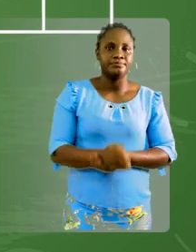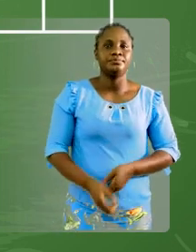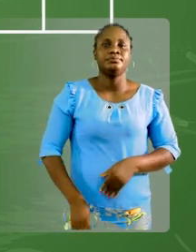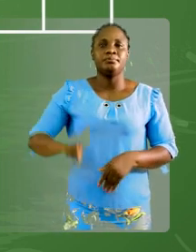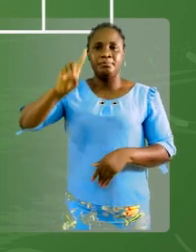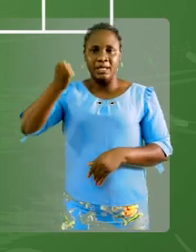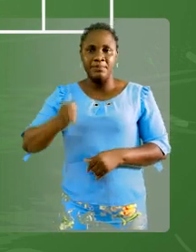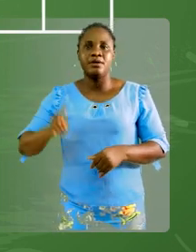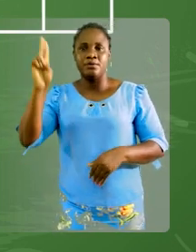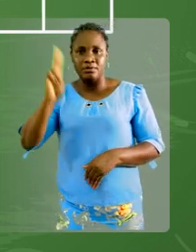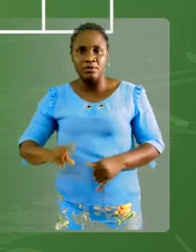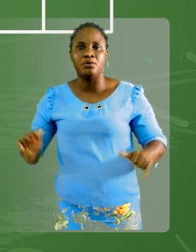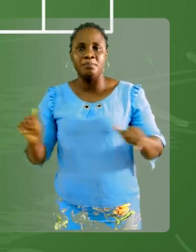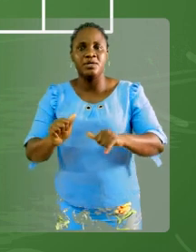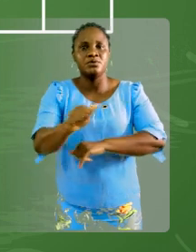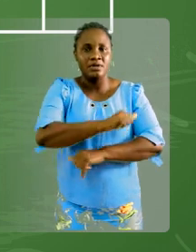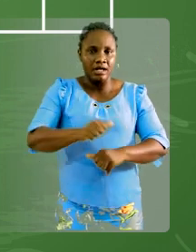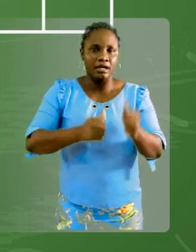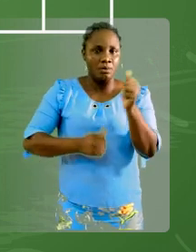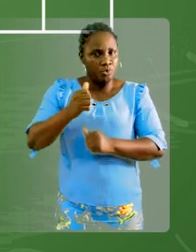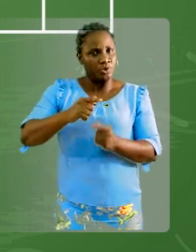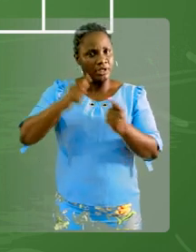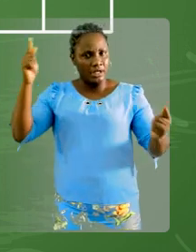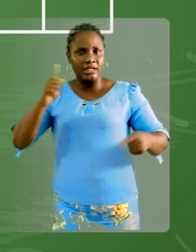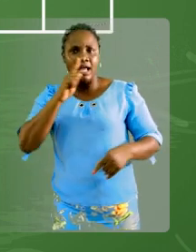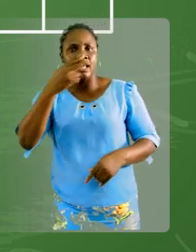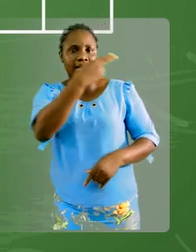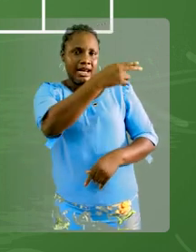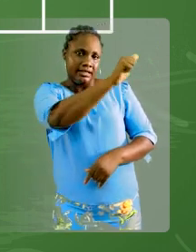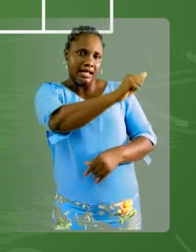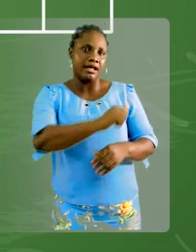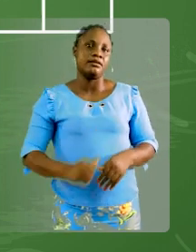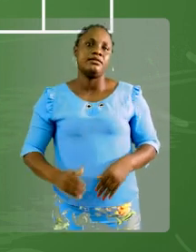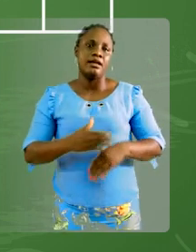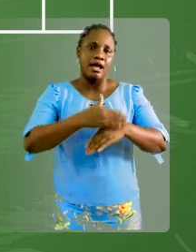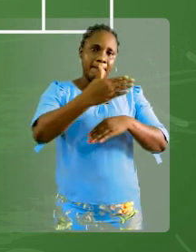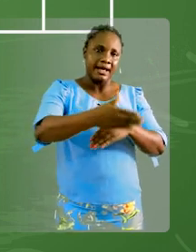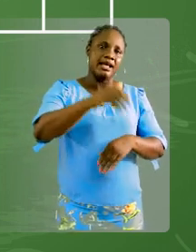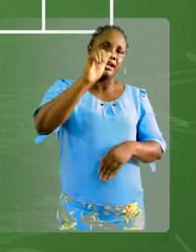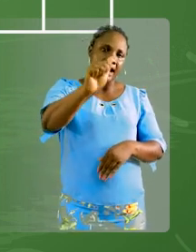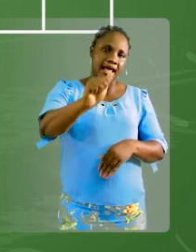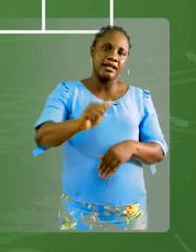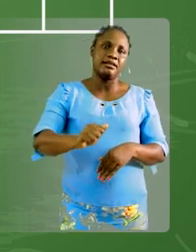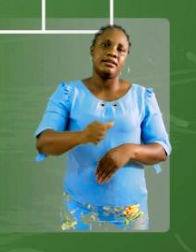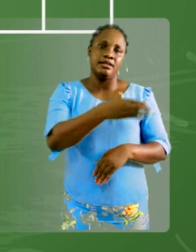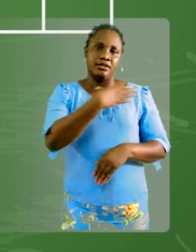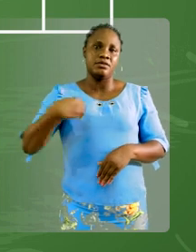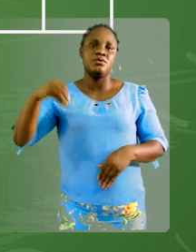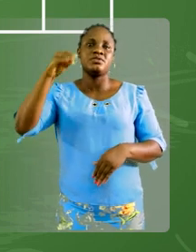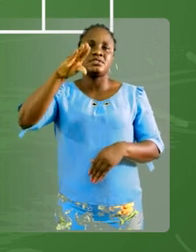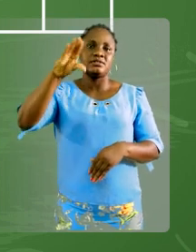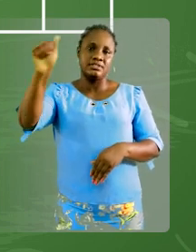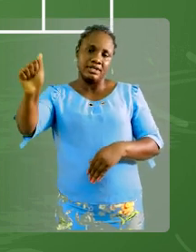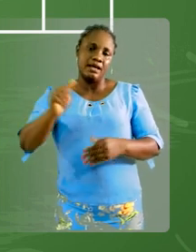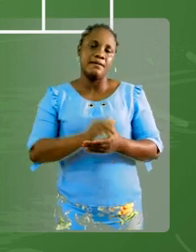la première unité de mesure d'agréer, la plus grande, c'est l'hectare. Ensuite, l'art et